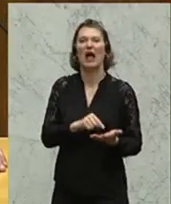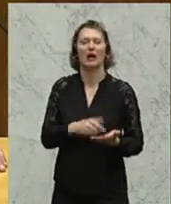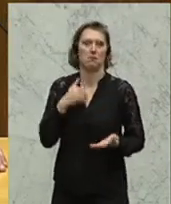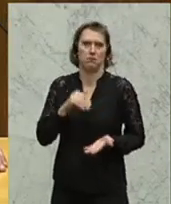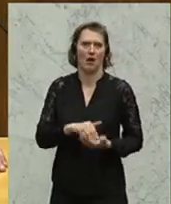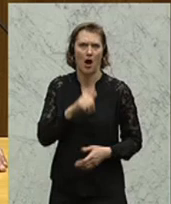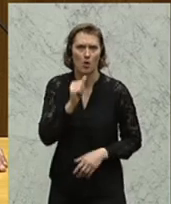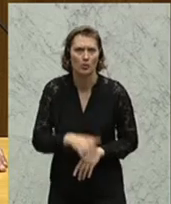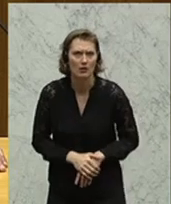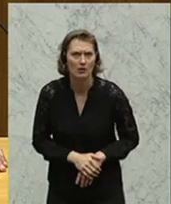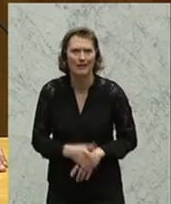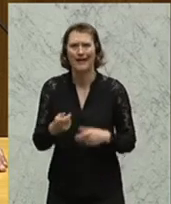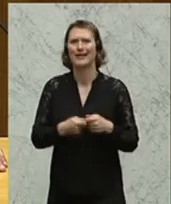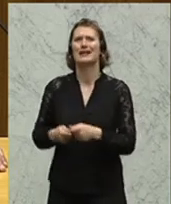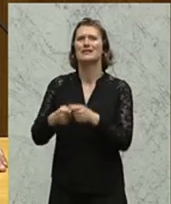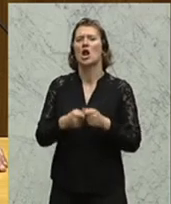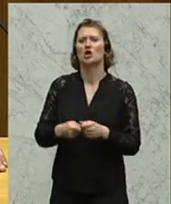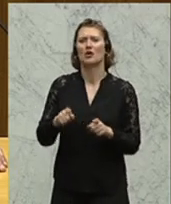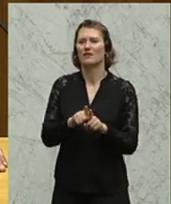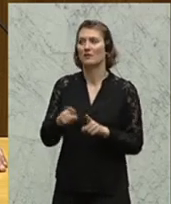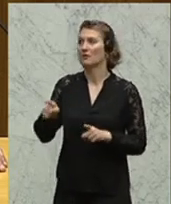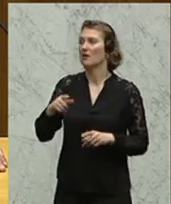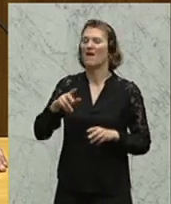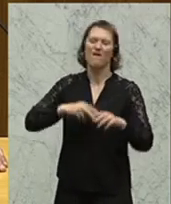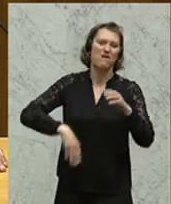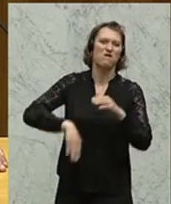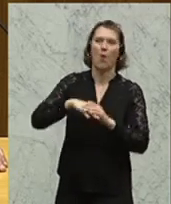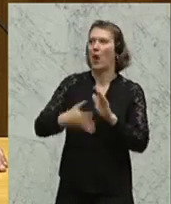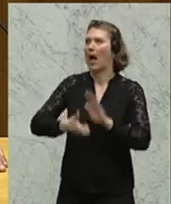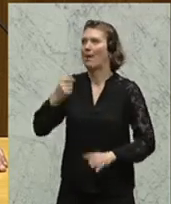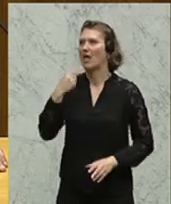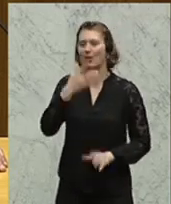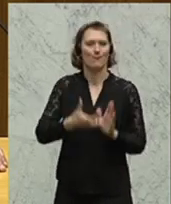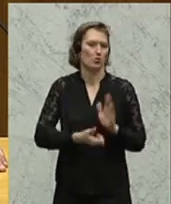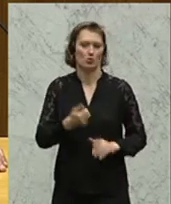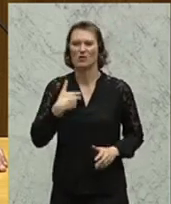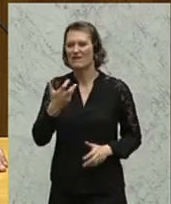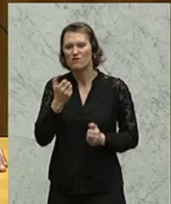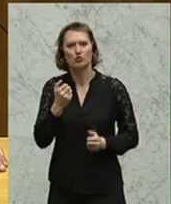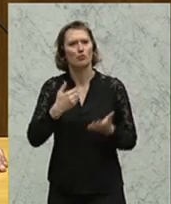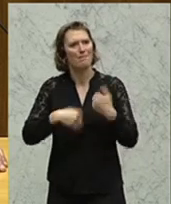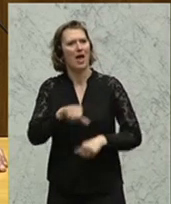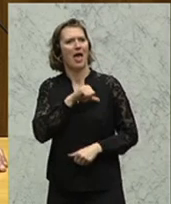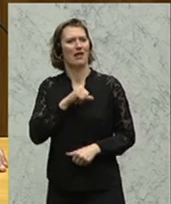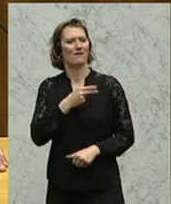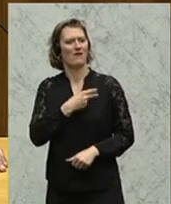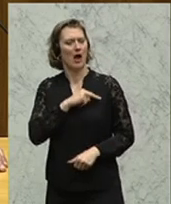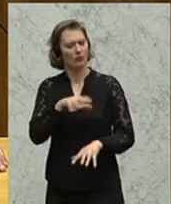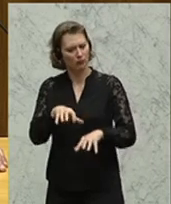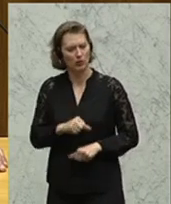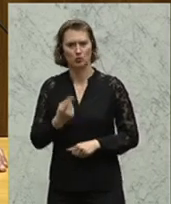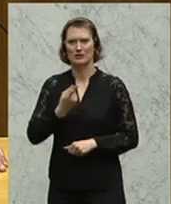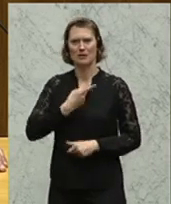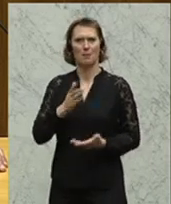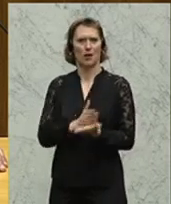Uns, die Gesellschaft, wir laufen hin in die komplette Entmündigung. Und ich wünsche mir wieder mehr Eigenverantwortung der Menschen. Die Menschen müssen